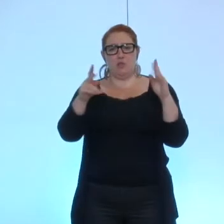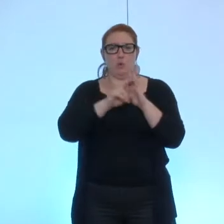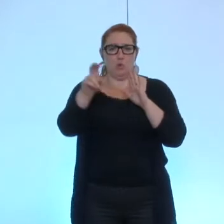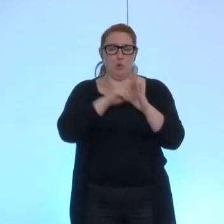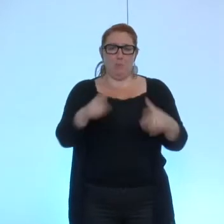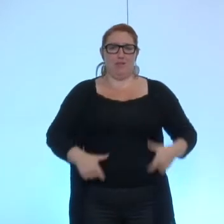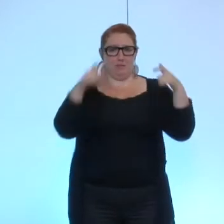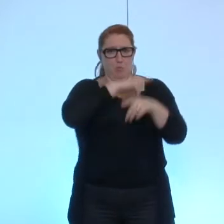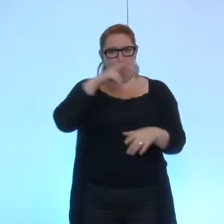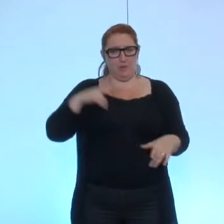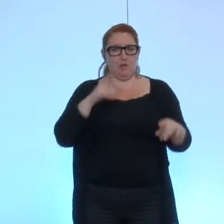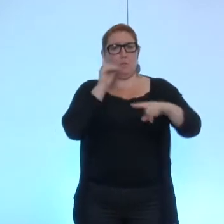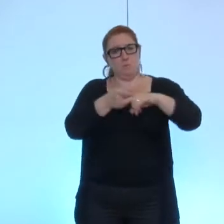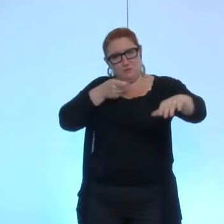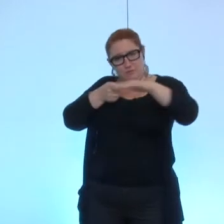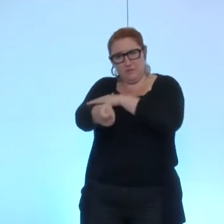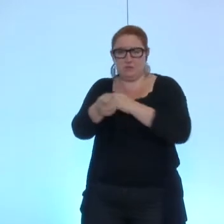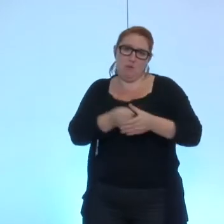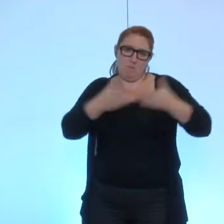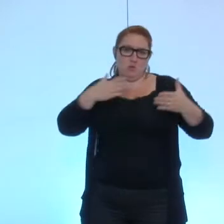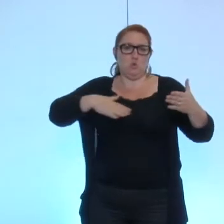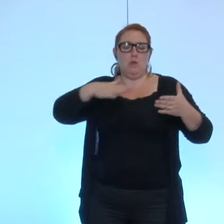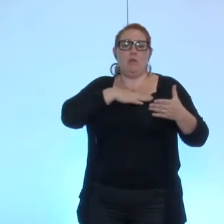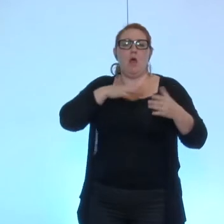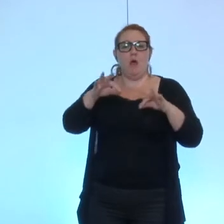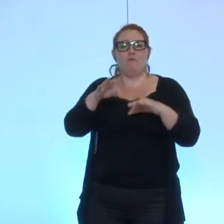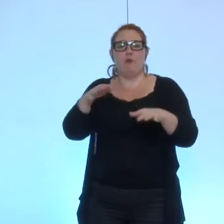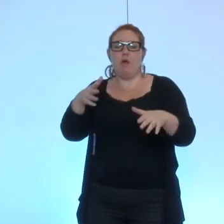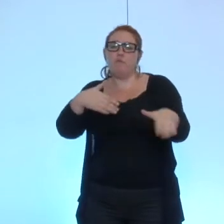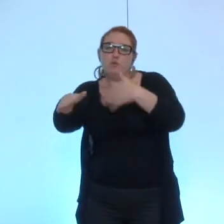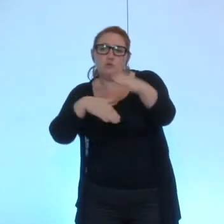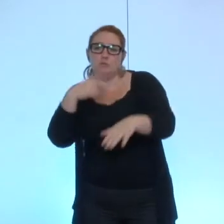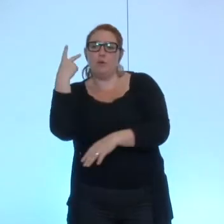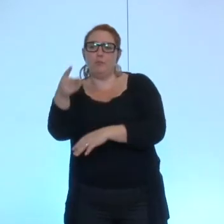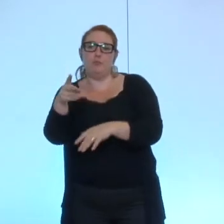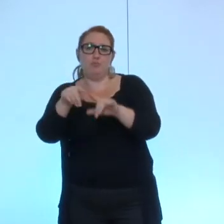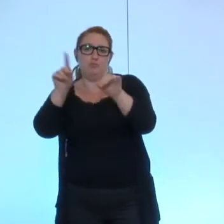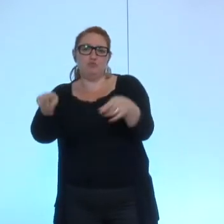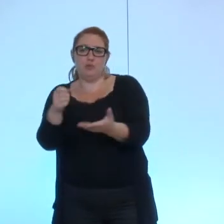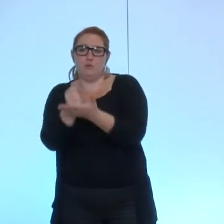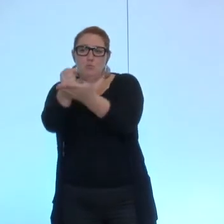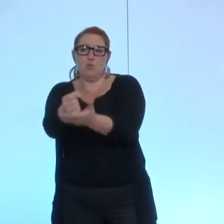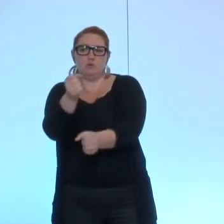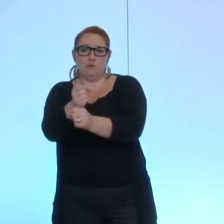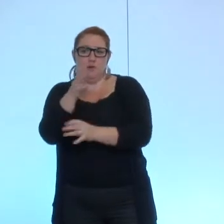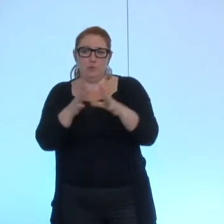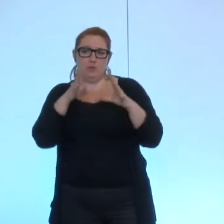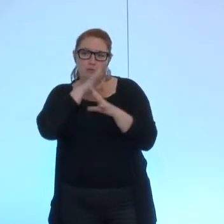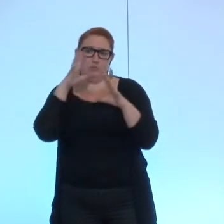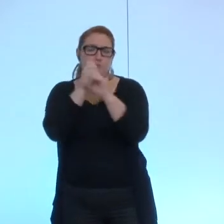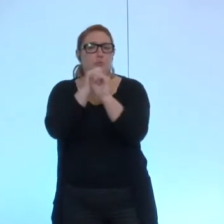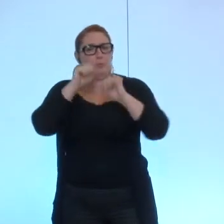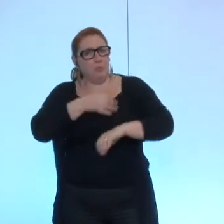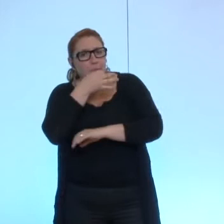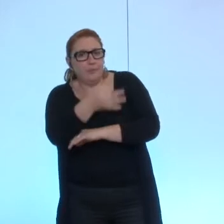financeur majoritaire de la convention de fonctionnement et du budget de la bourse du travail peut-être un petit mot pour dire que nous avons